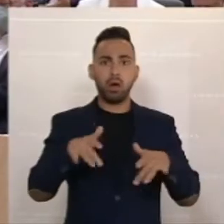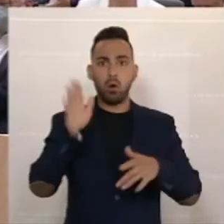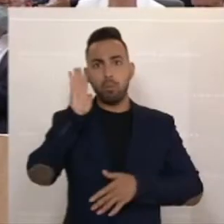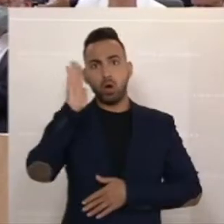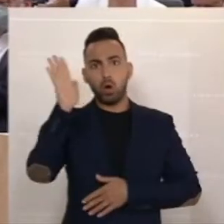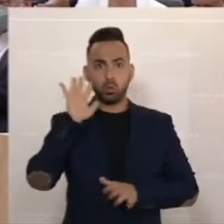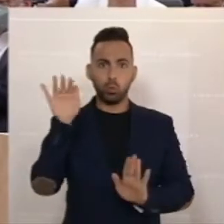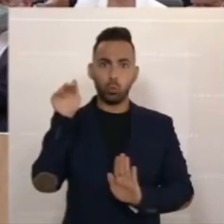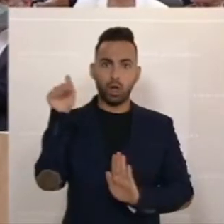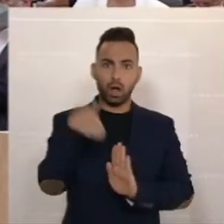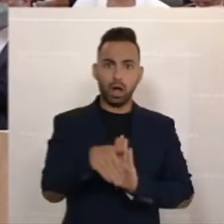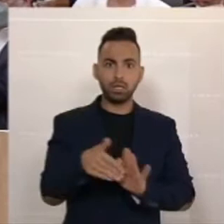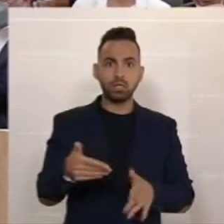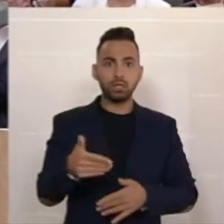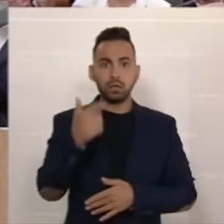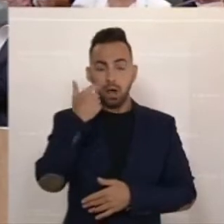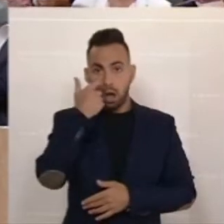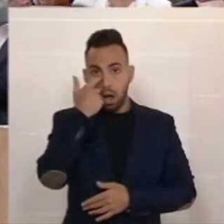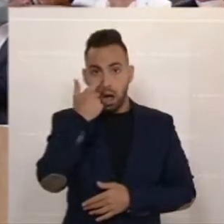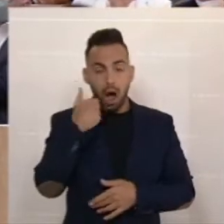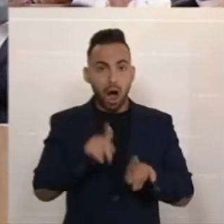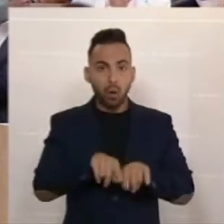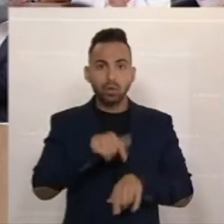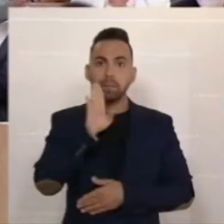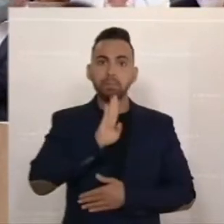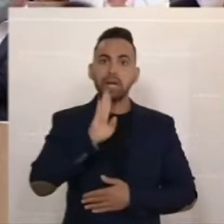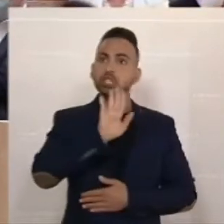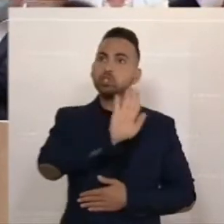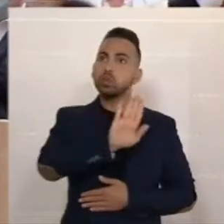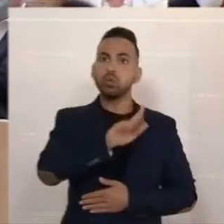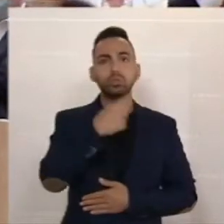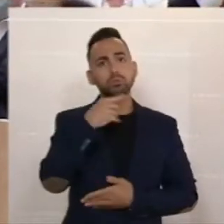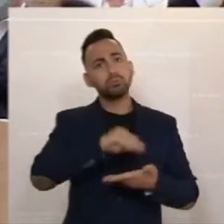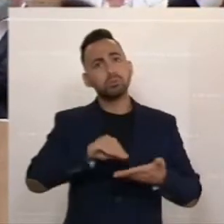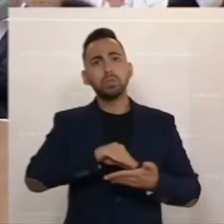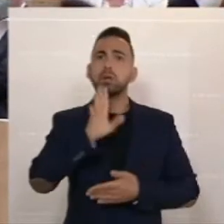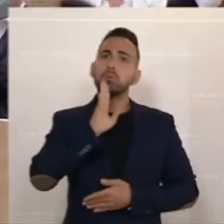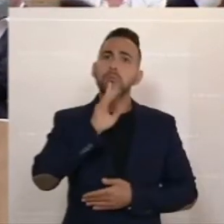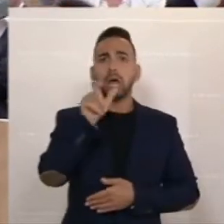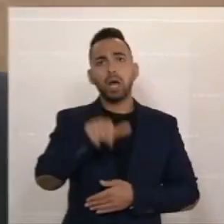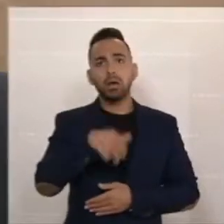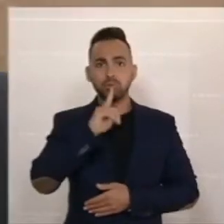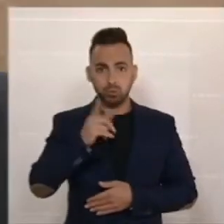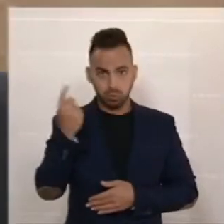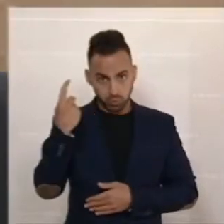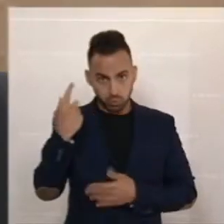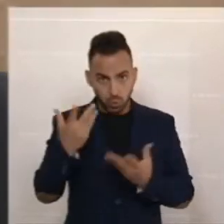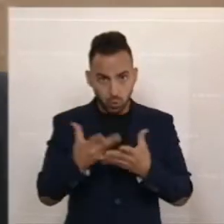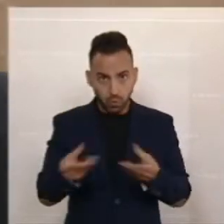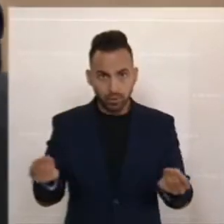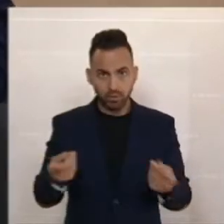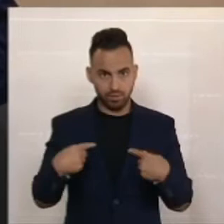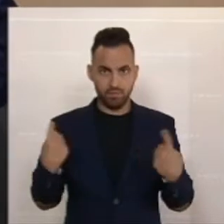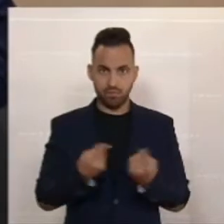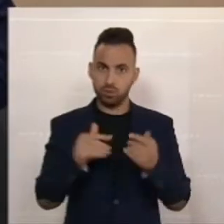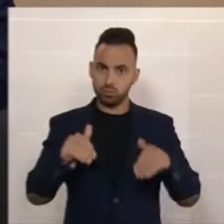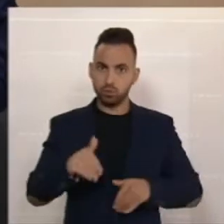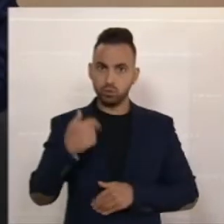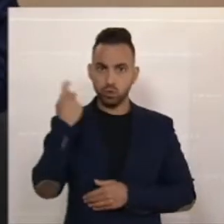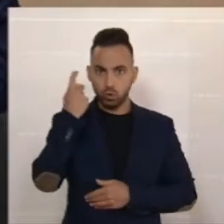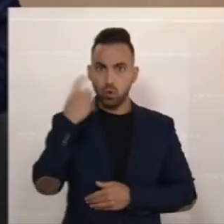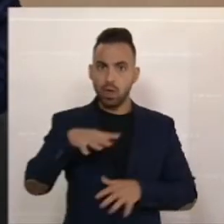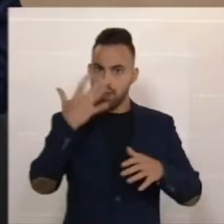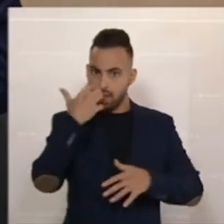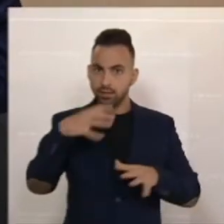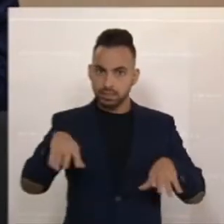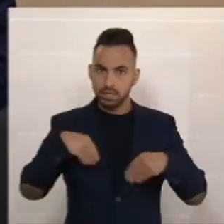Untergangs, das keine einzige Sorge, auch nicht der Pensionistin, die Sie beschrieben haben, nimmt. Wir müssen die Sorgen der Menschen ernst nehmen und